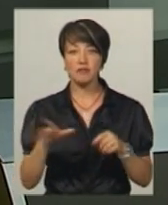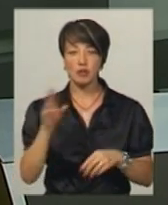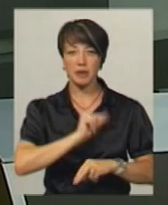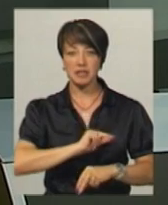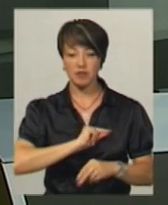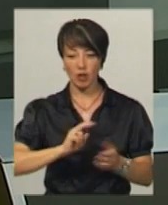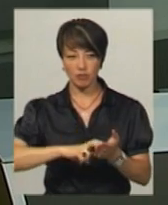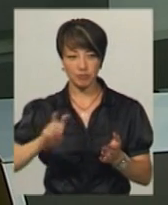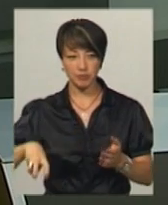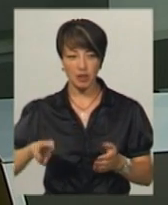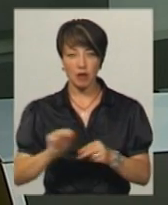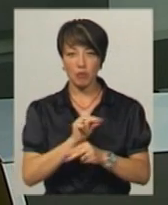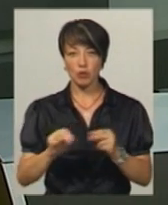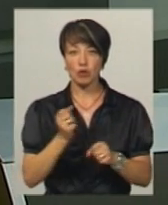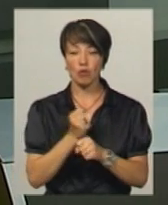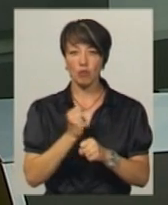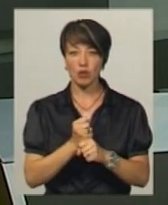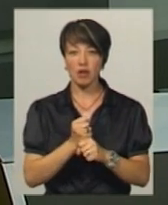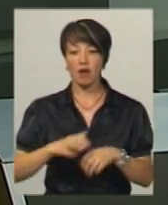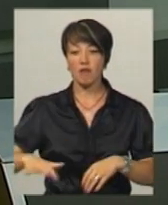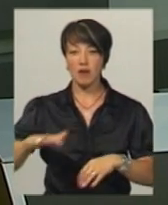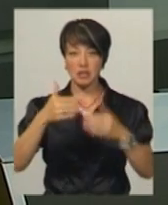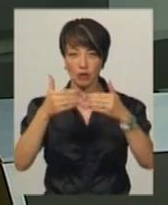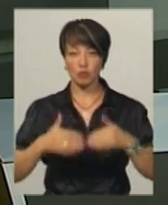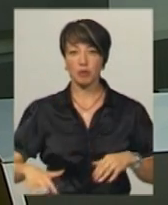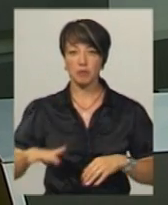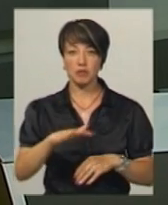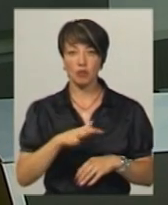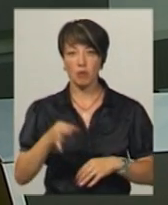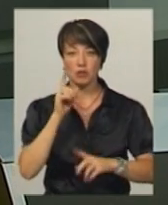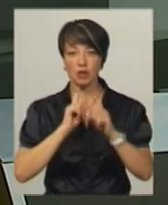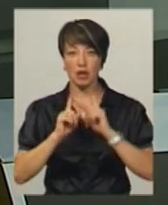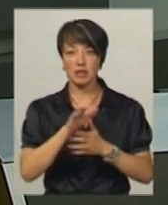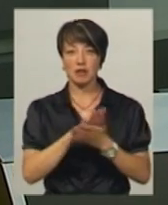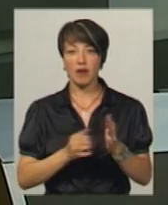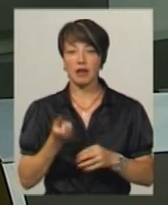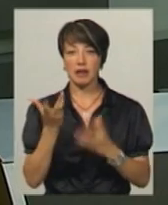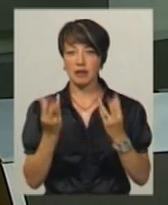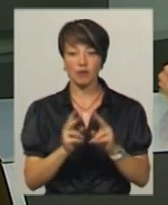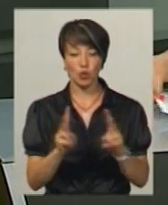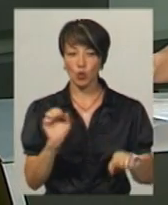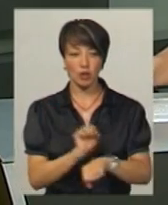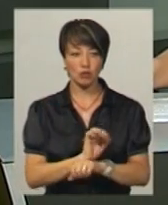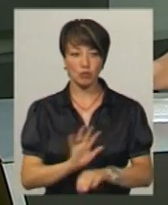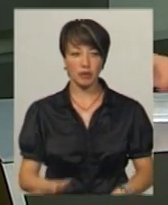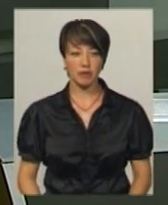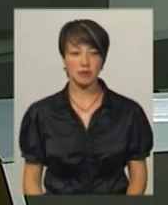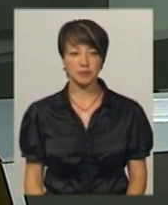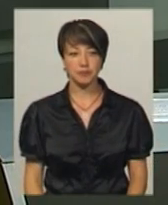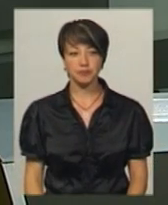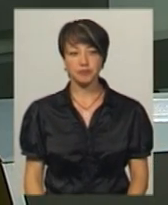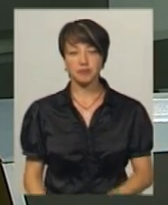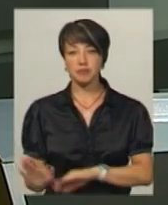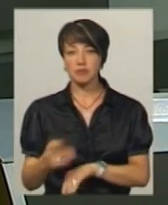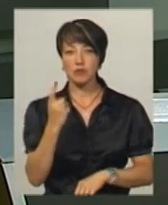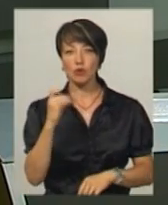працівників евакуювали, ремонтні роботи фасаду приміщення обласної ради, які тривають вже кілька днів, ніхто не зупиняв. 100